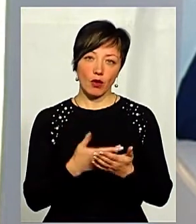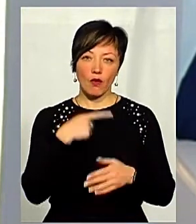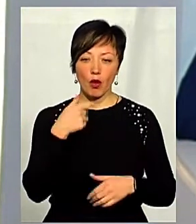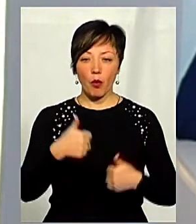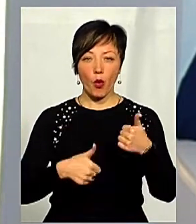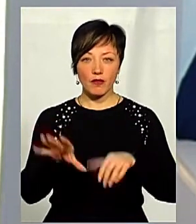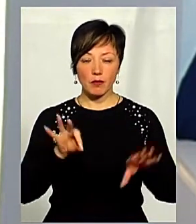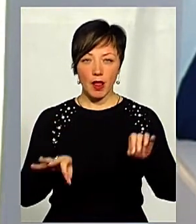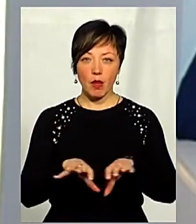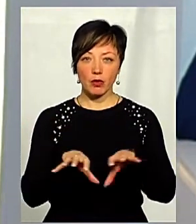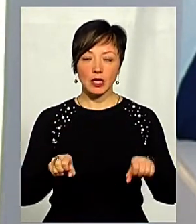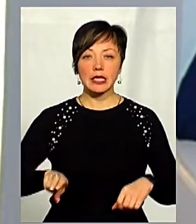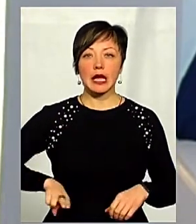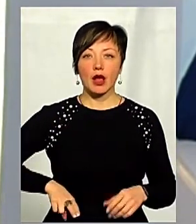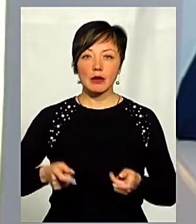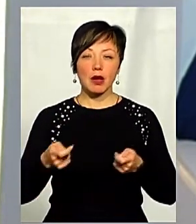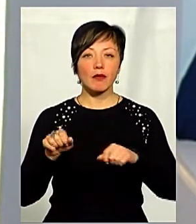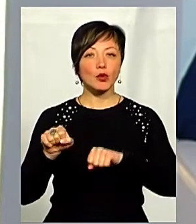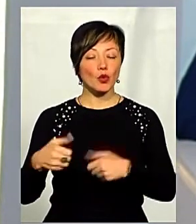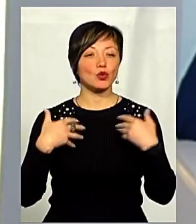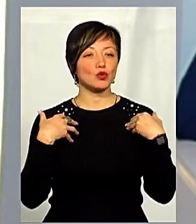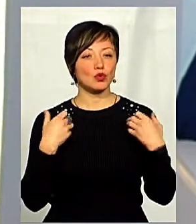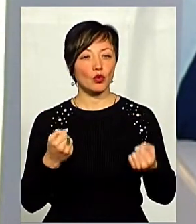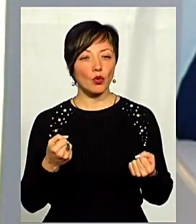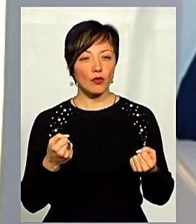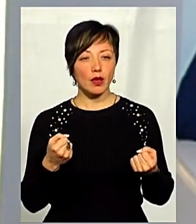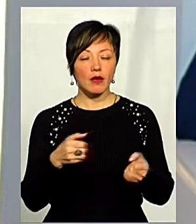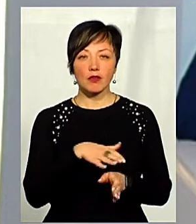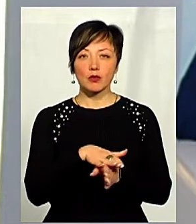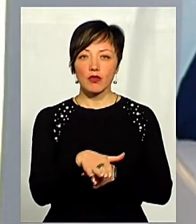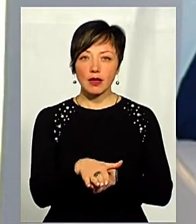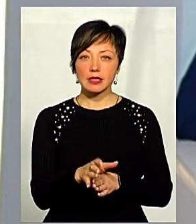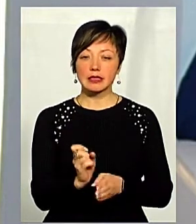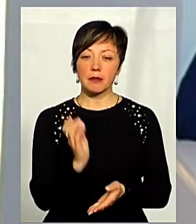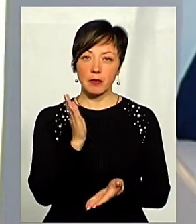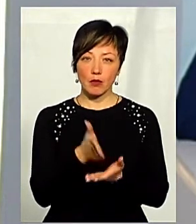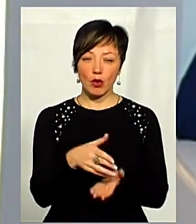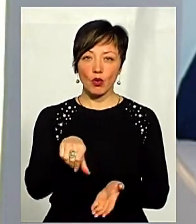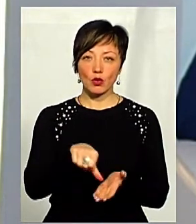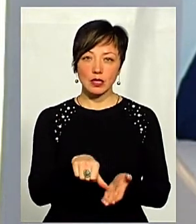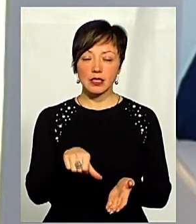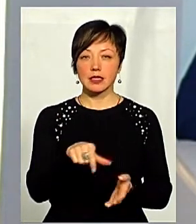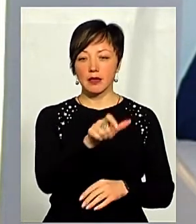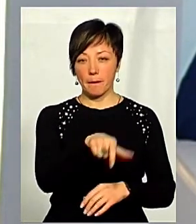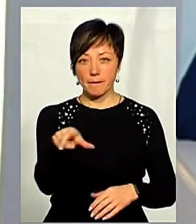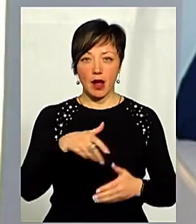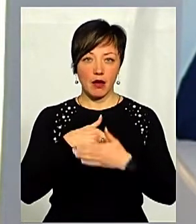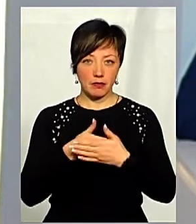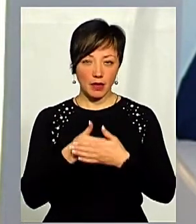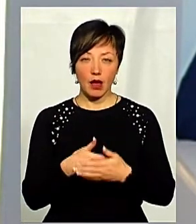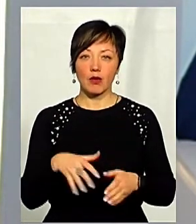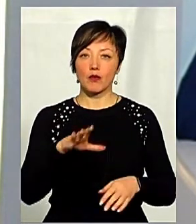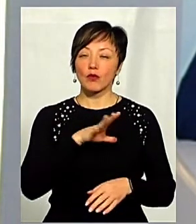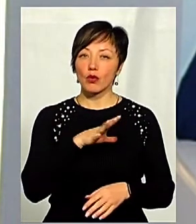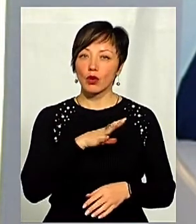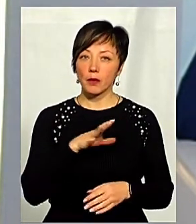конкурсний відбір на посаду директора департаменту охорони здоров'я, то він відбувався за безпосередньою участі представників громадськості, які не лише